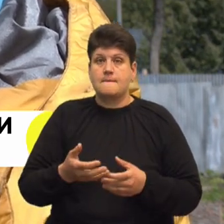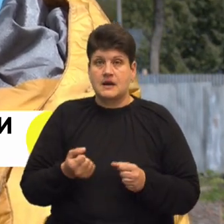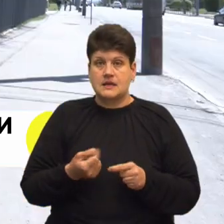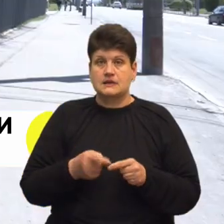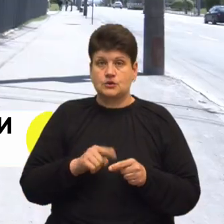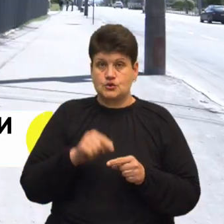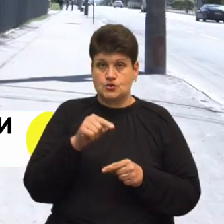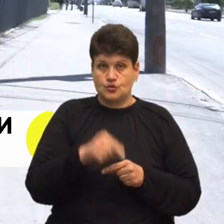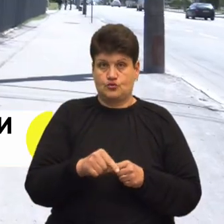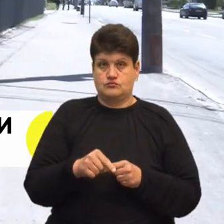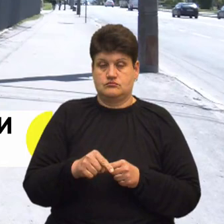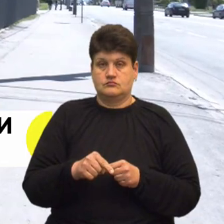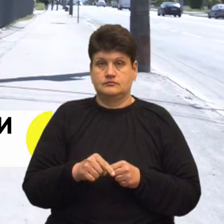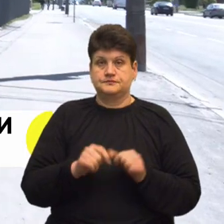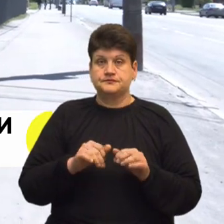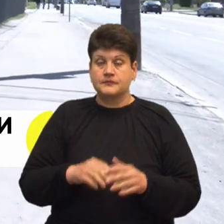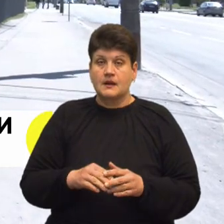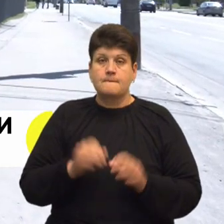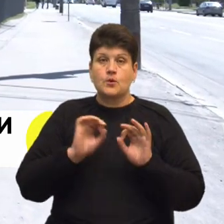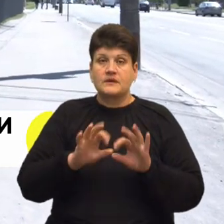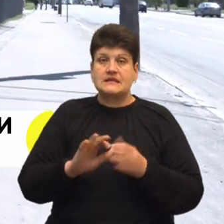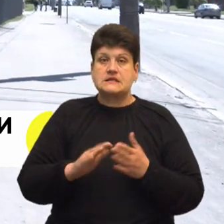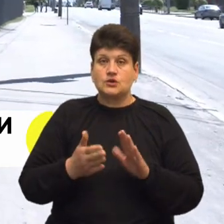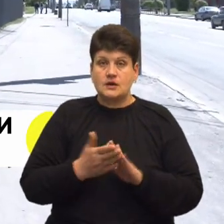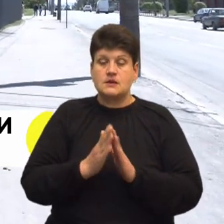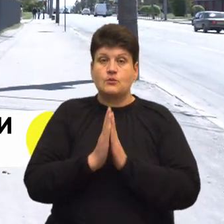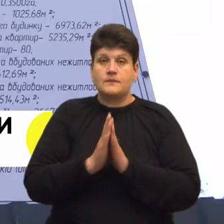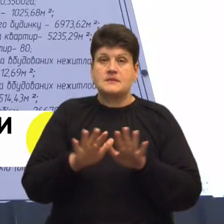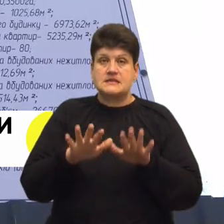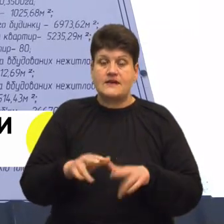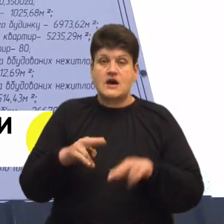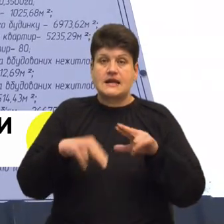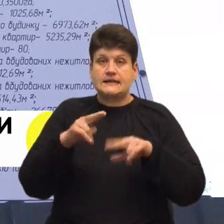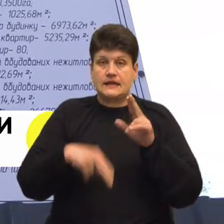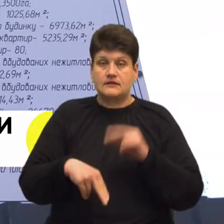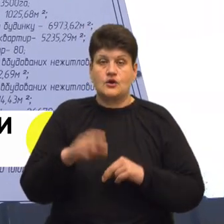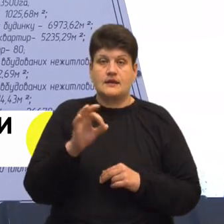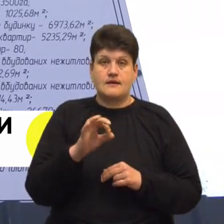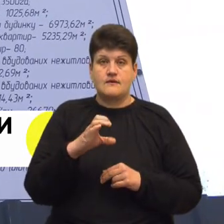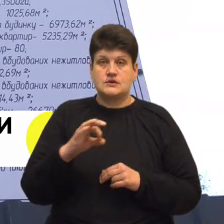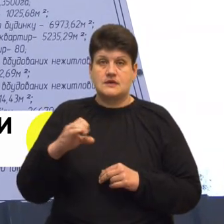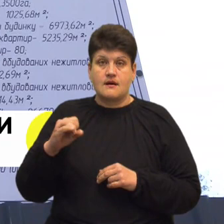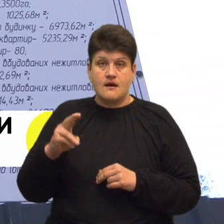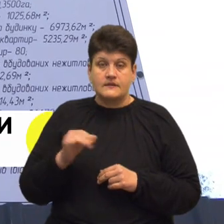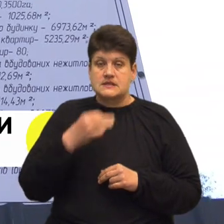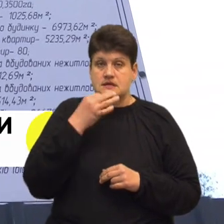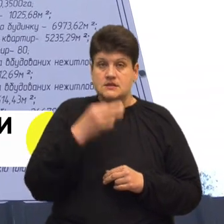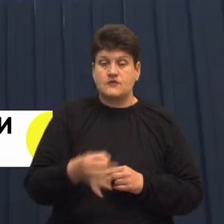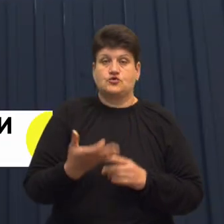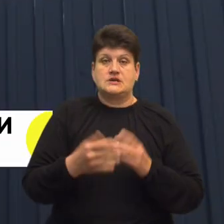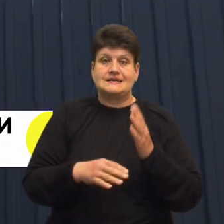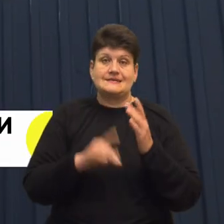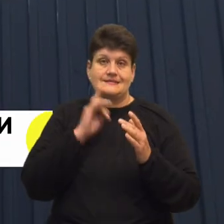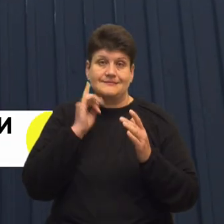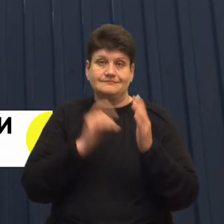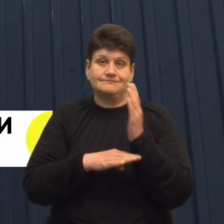відповідні міри. Прокоментувати ситуацію ми попросили місцевого архітектора Олега Фостяка. Він розповів, що зелені насадження на цій